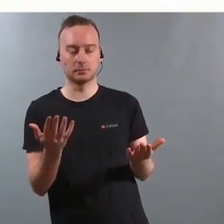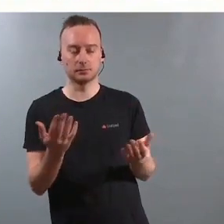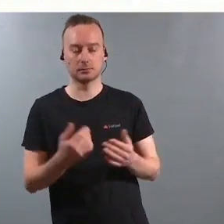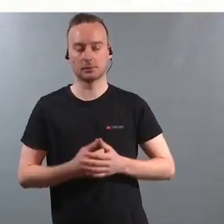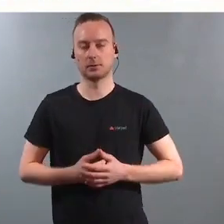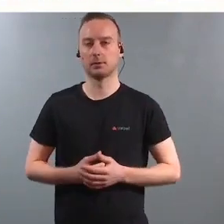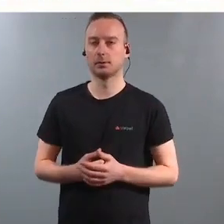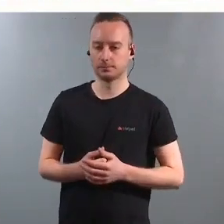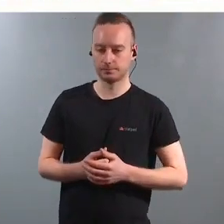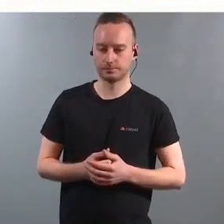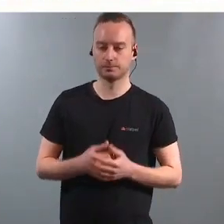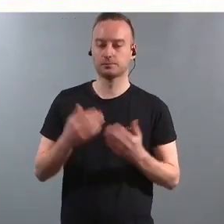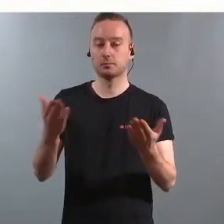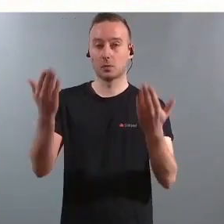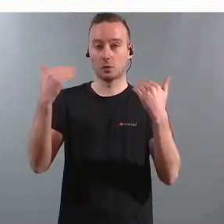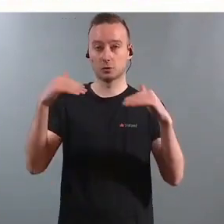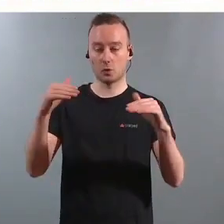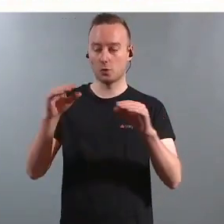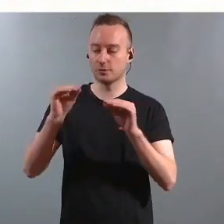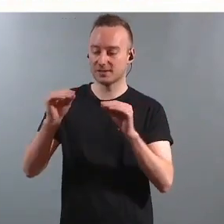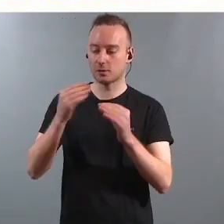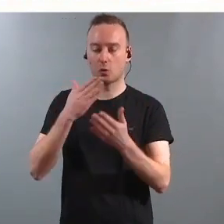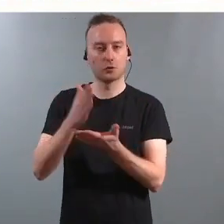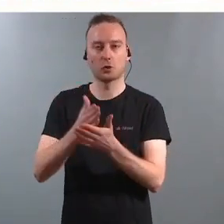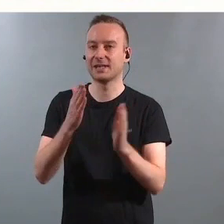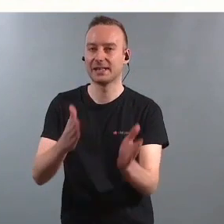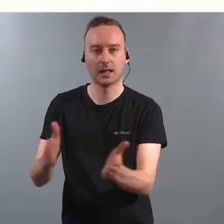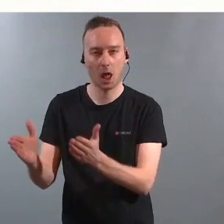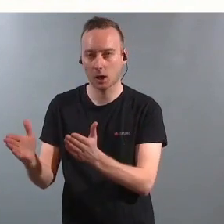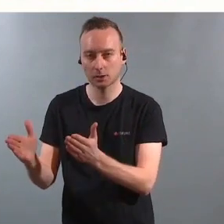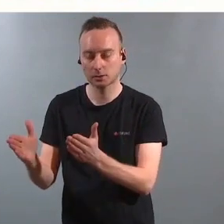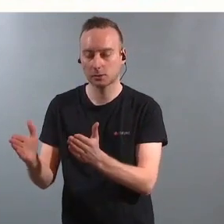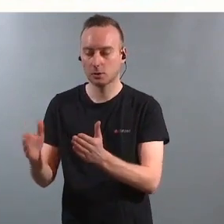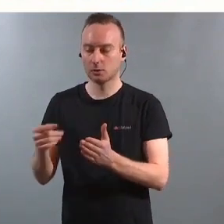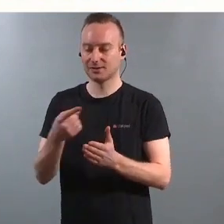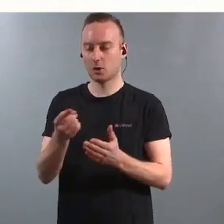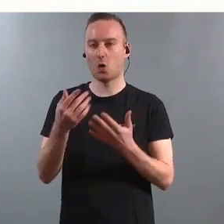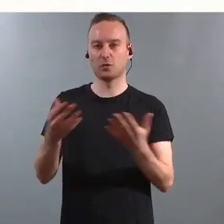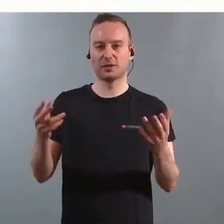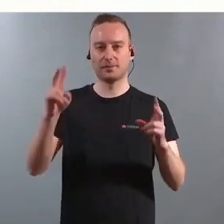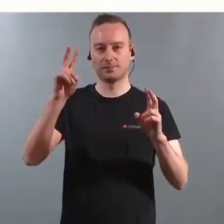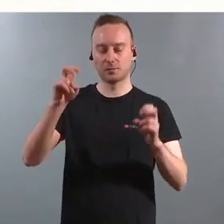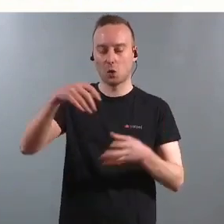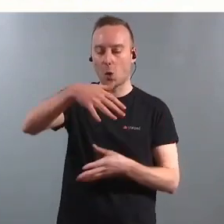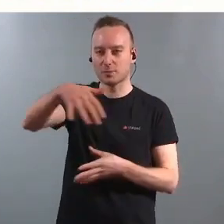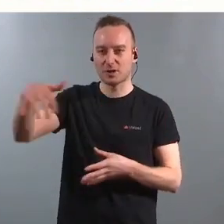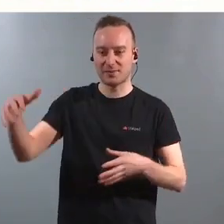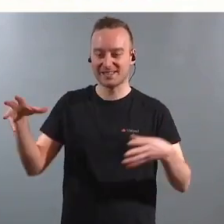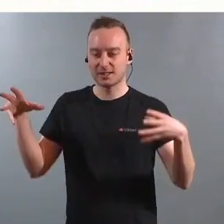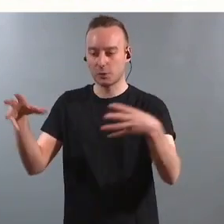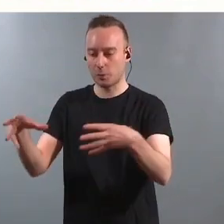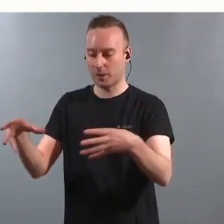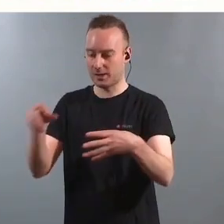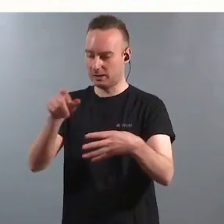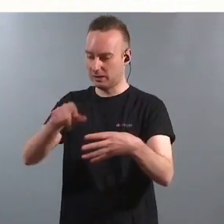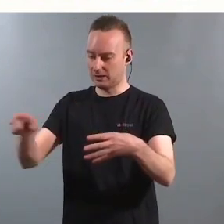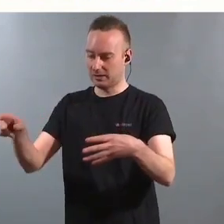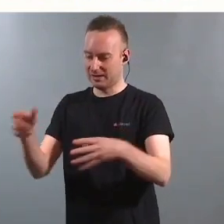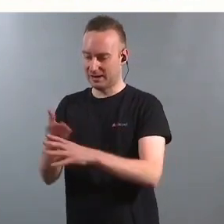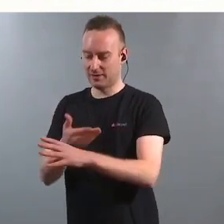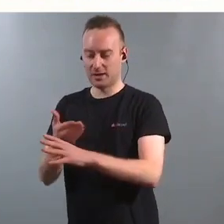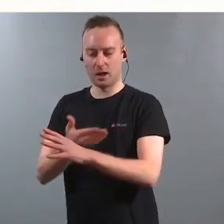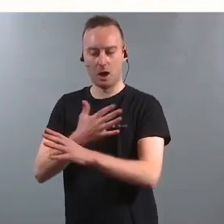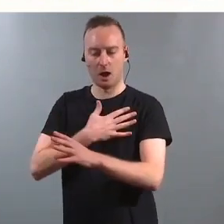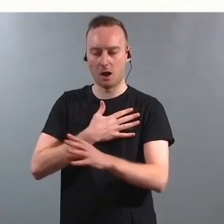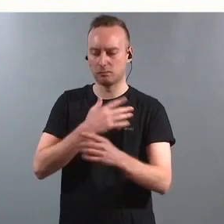Et annet funn var at undervisningen ikke var godt nok tilrettelagt. Elevene ble ofte satt i oppsamlingsgrupper av barn med ulike behov. Og at var